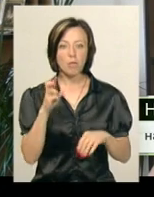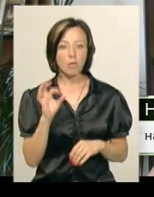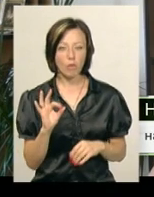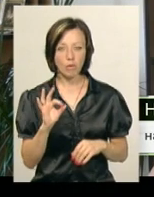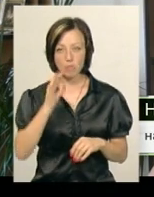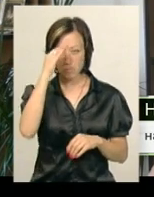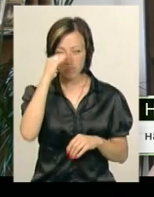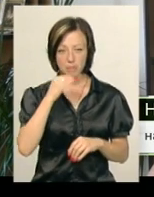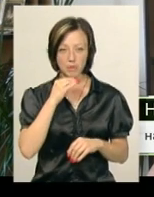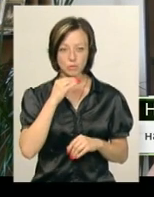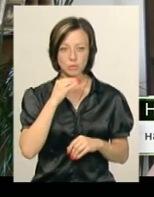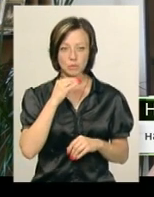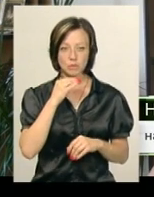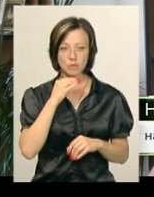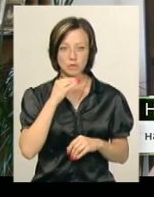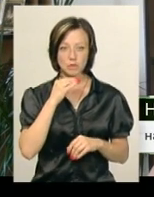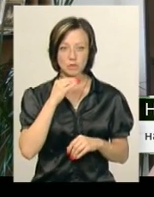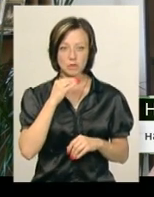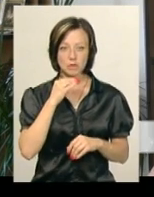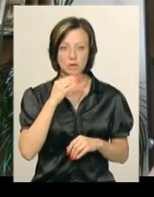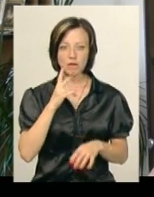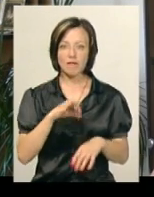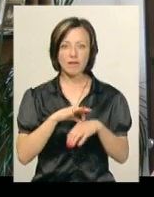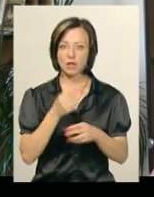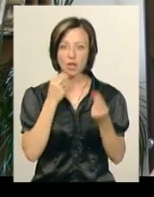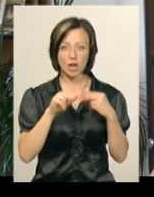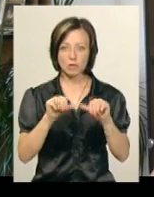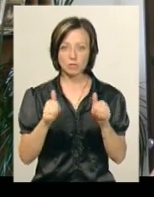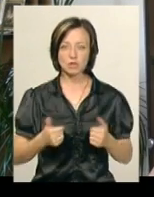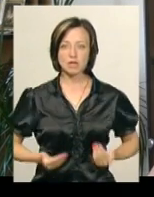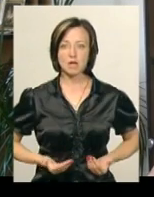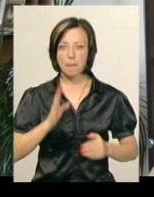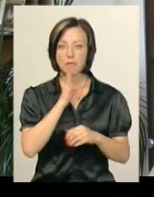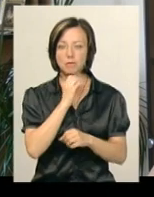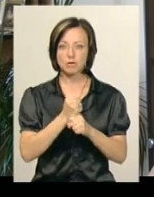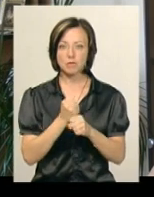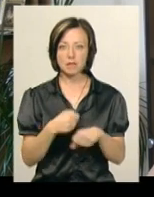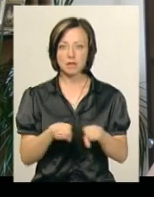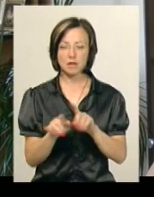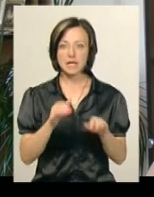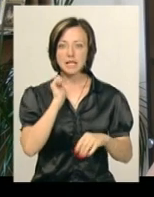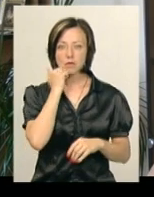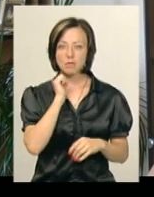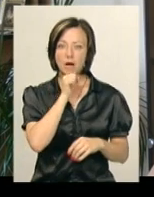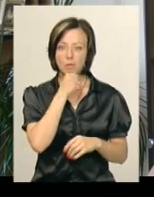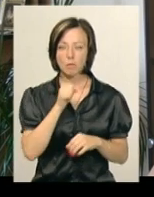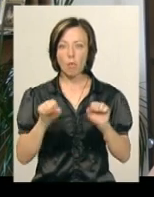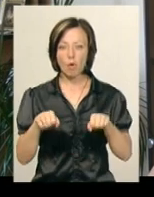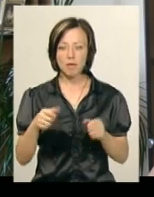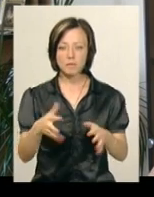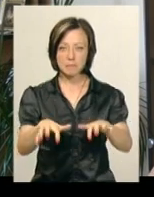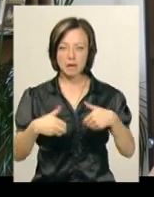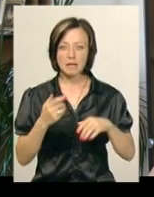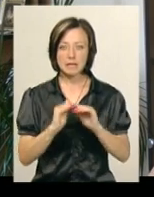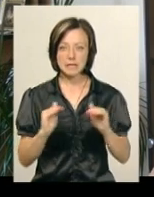батько веде не найкращий спосіб життя. Мама зробила такий вчинок. Дідусі, бабусі, які могли б брати цих